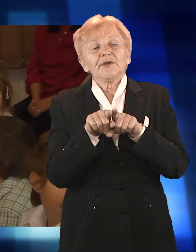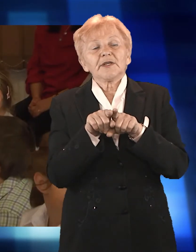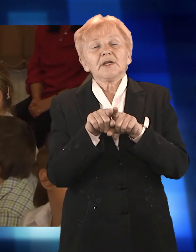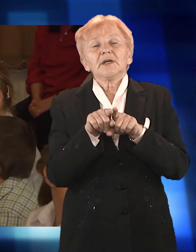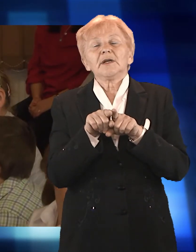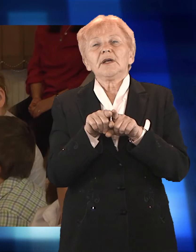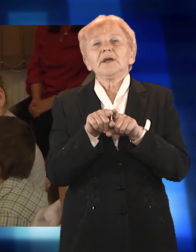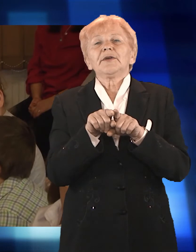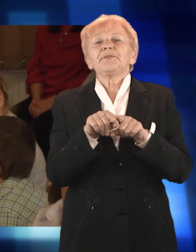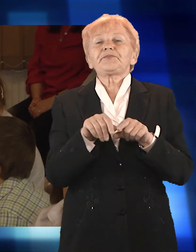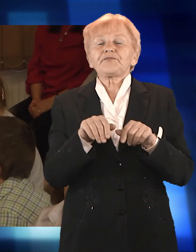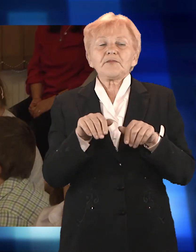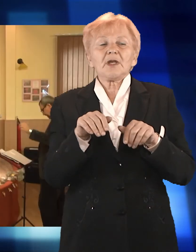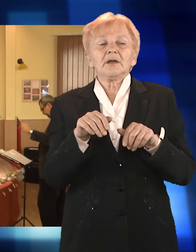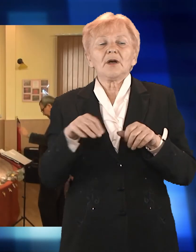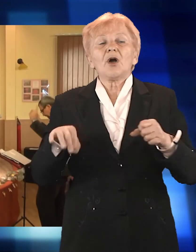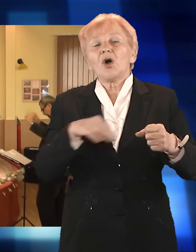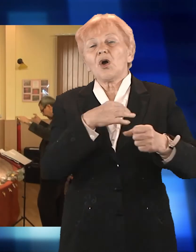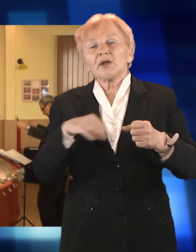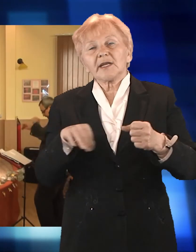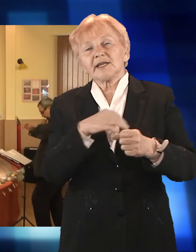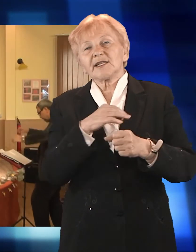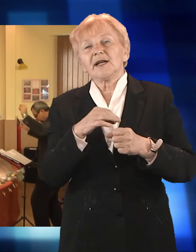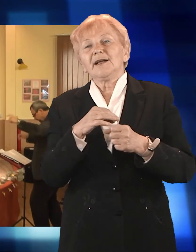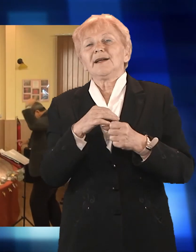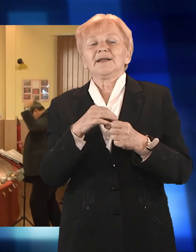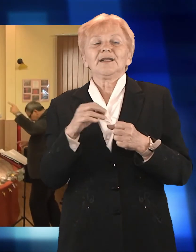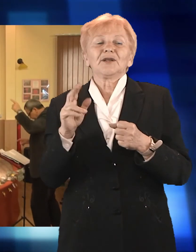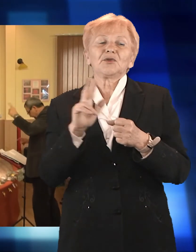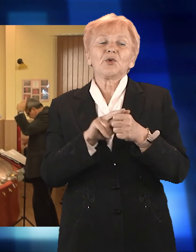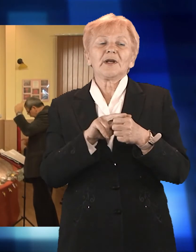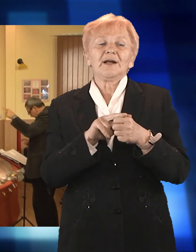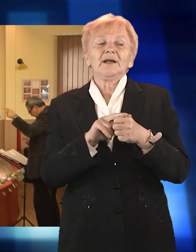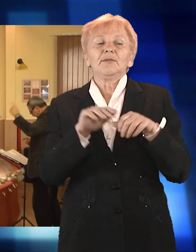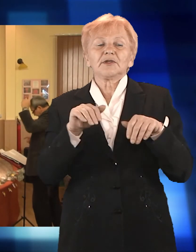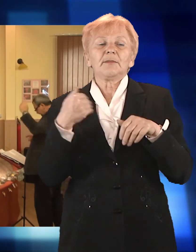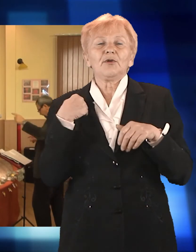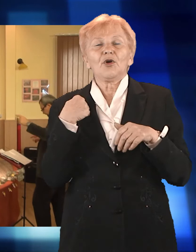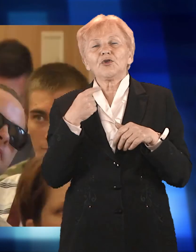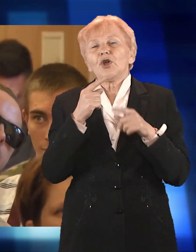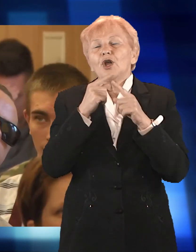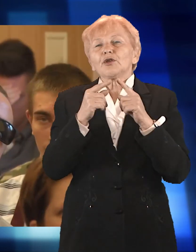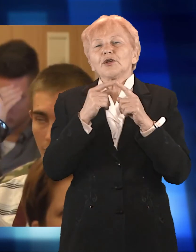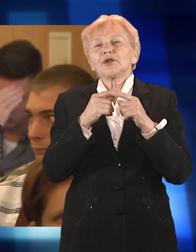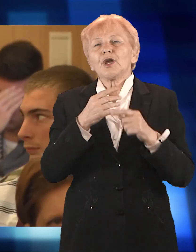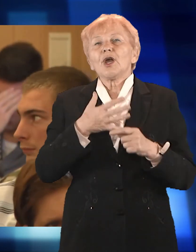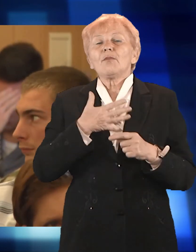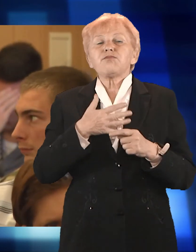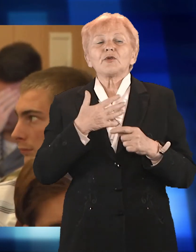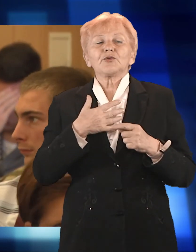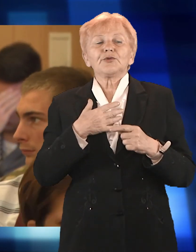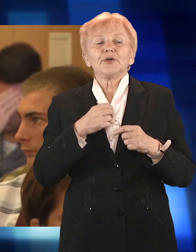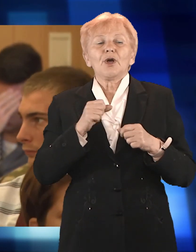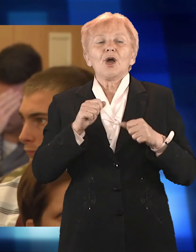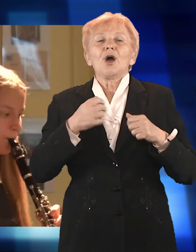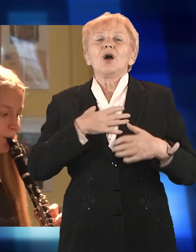utalentowani wychowankowie ośrodka, uczestnicy obchodów Dnia Głuchych mogli posłuchać niecodziennego koncertu młodzieży z Raciborskiego